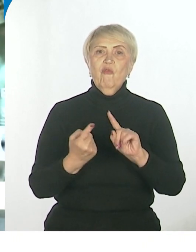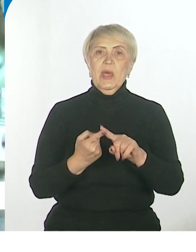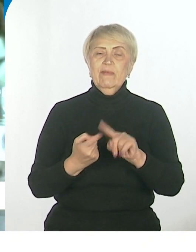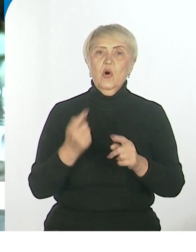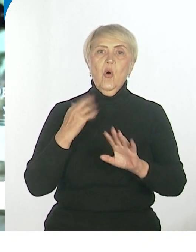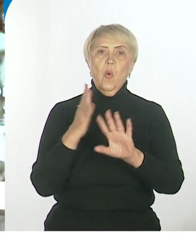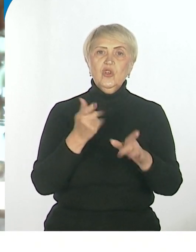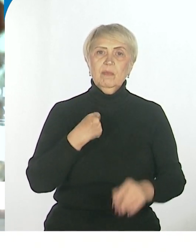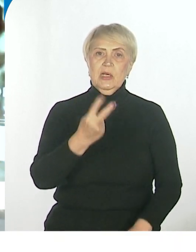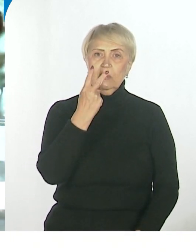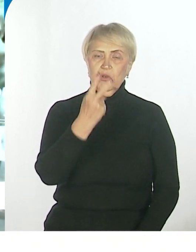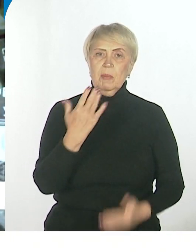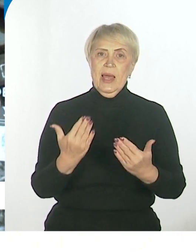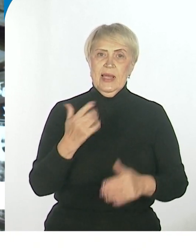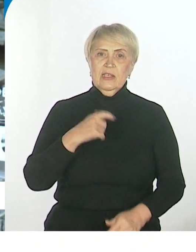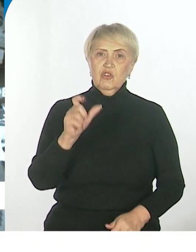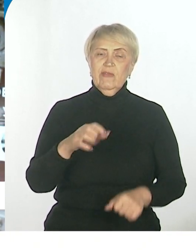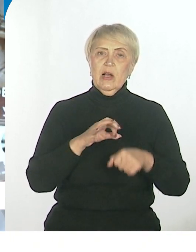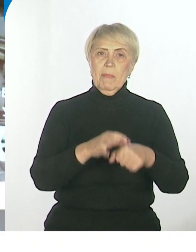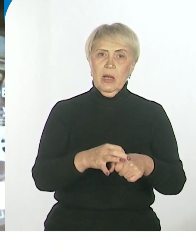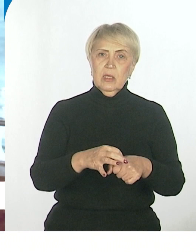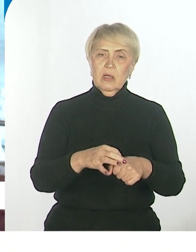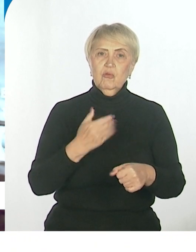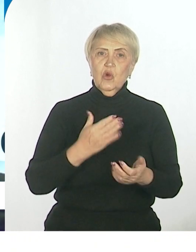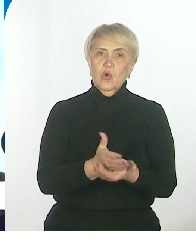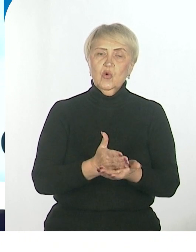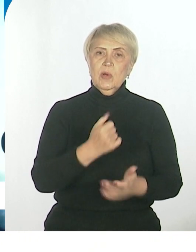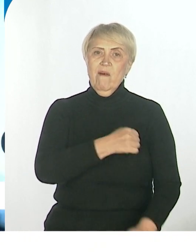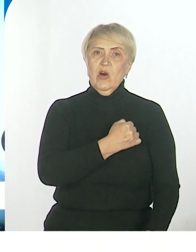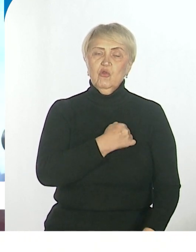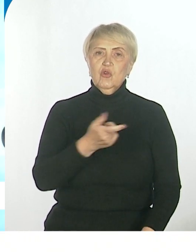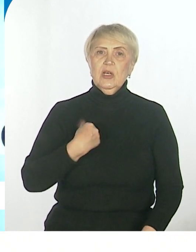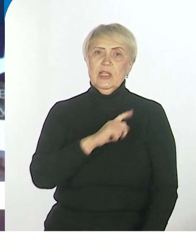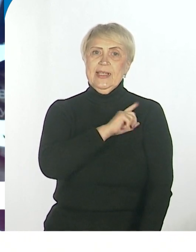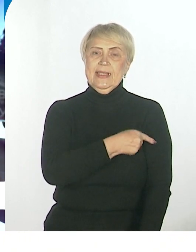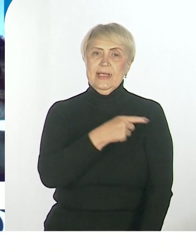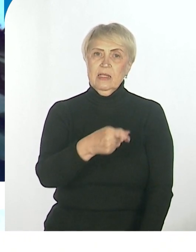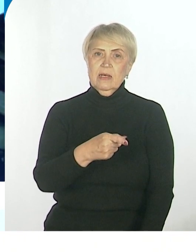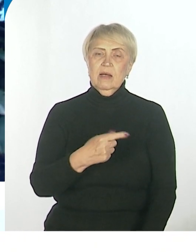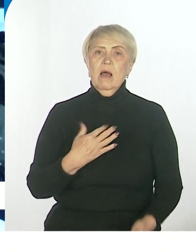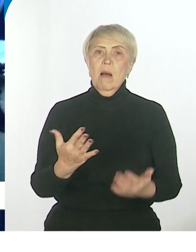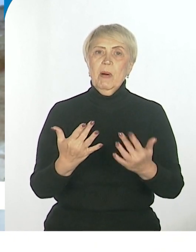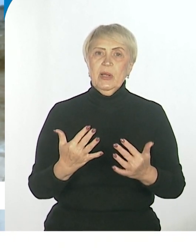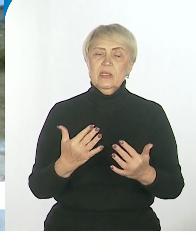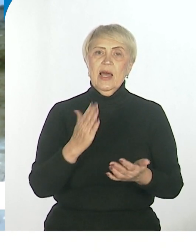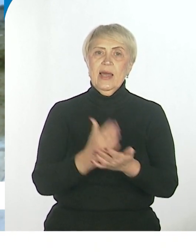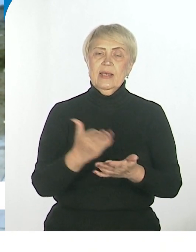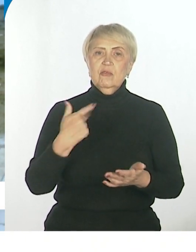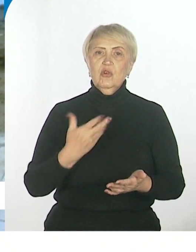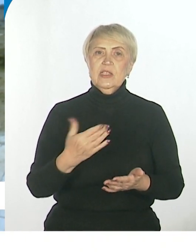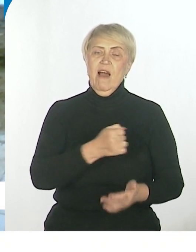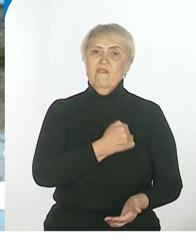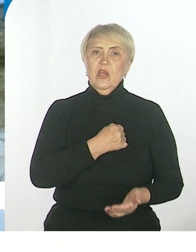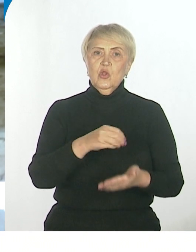смотрим. Если человек проходил уже службу в вооруженных силах по призыву или по контракту, он имеет военно-учетную специальность.